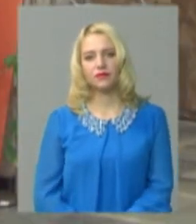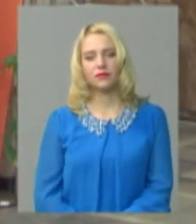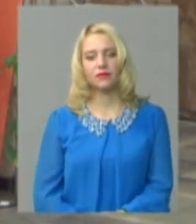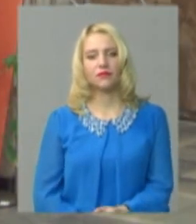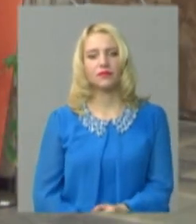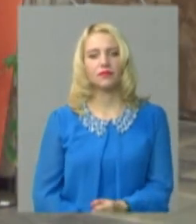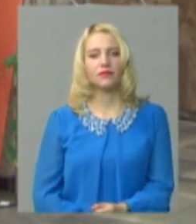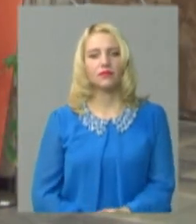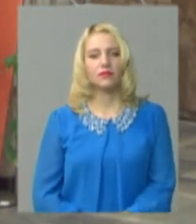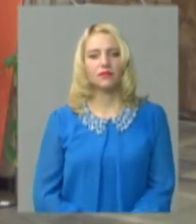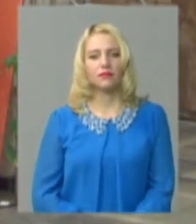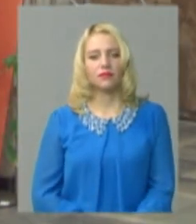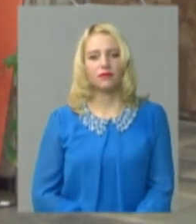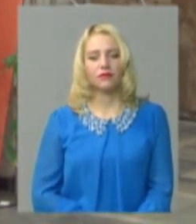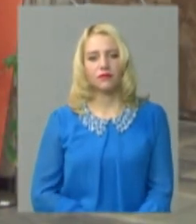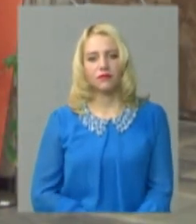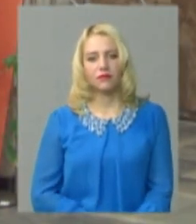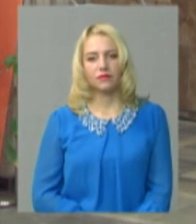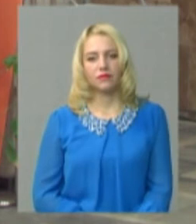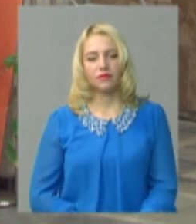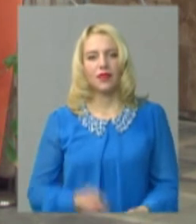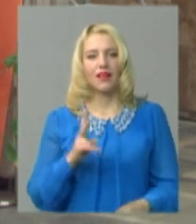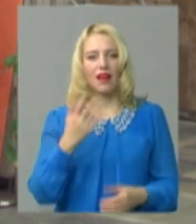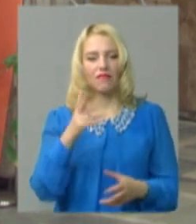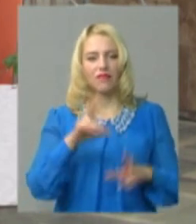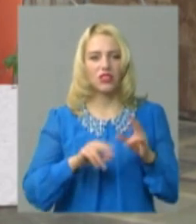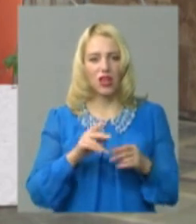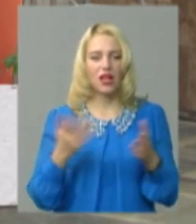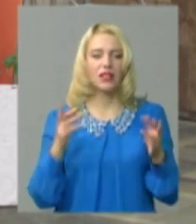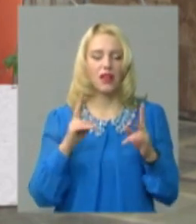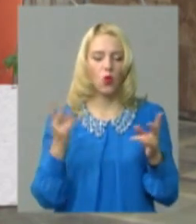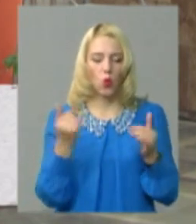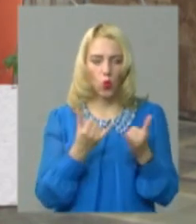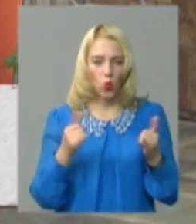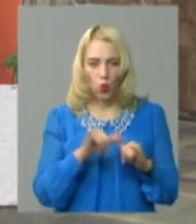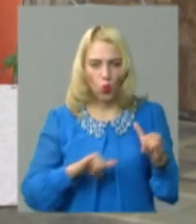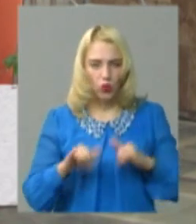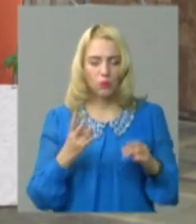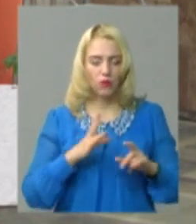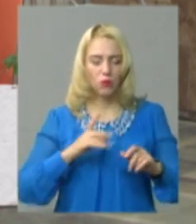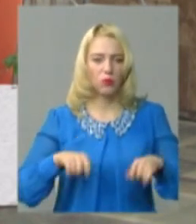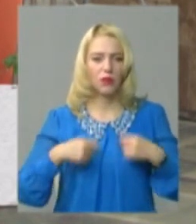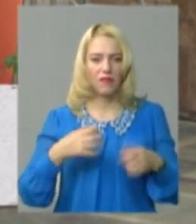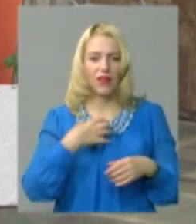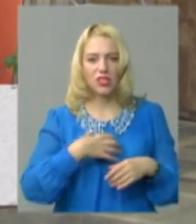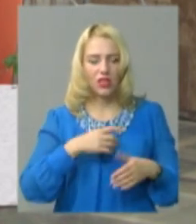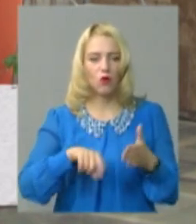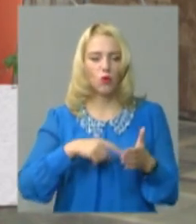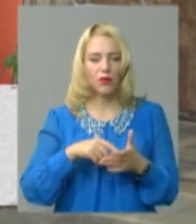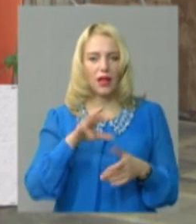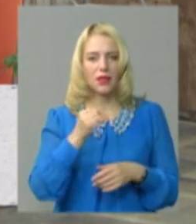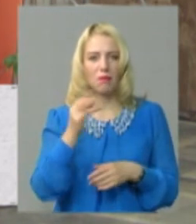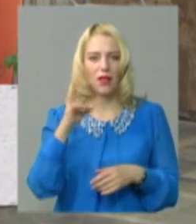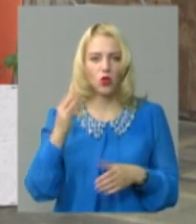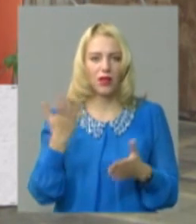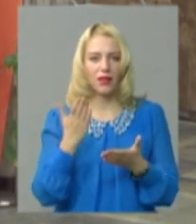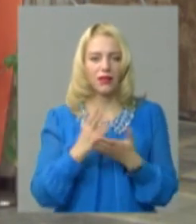Як ви вважаєте, яким чином і куди має бути передане таке важливе комунальне майно, яке сьогодні